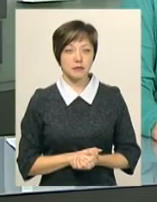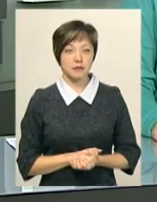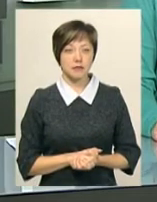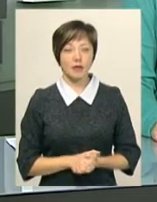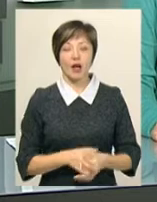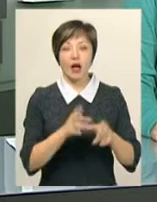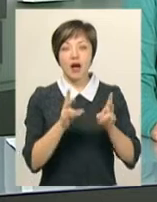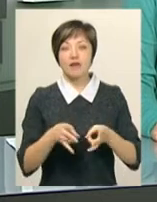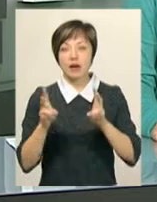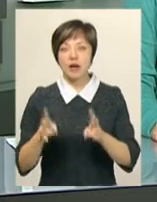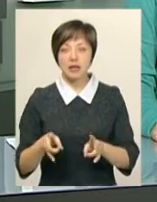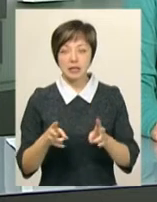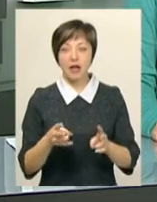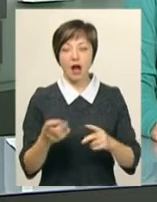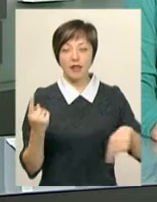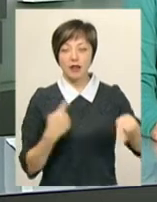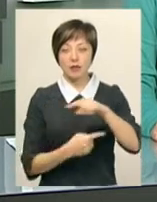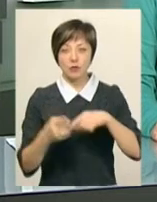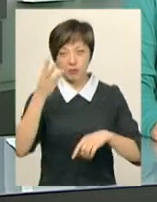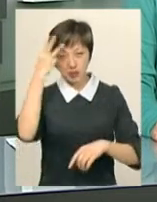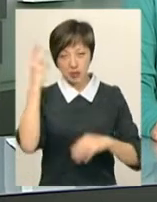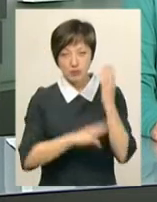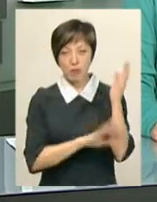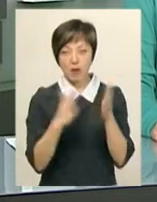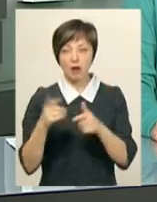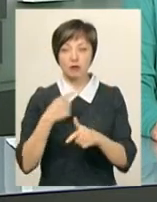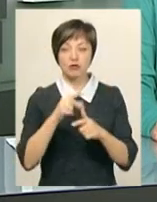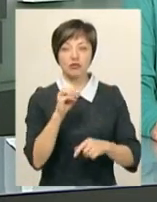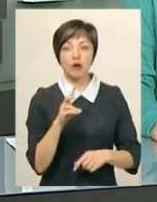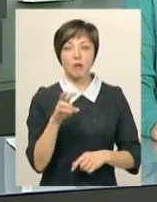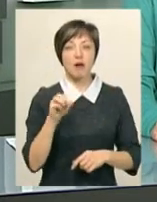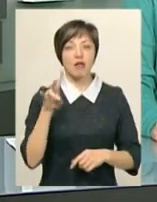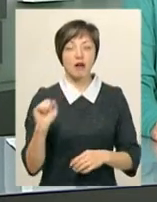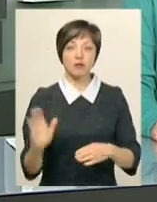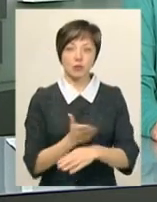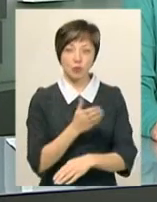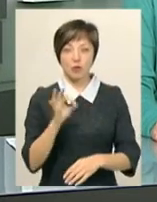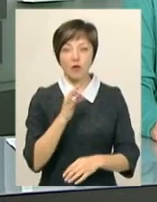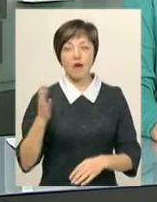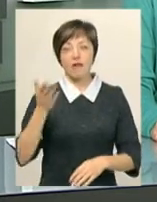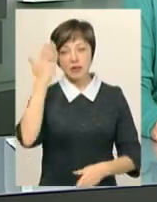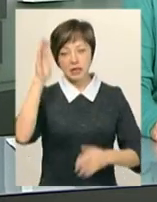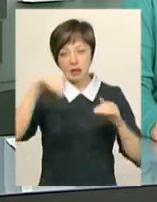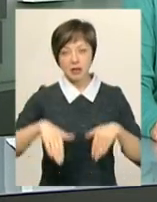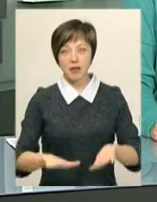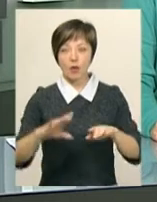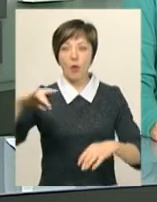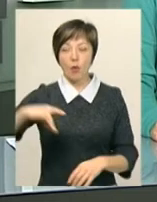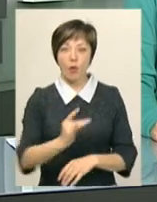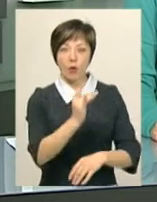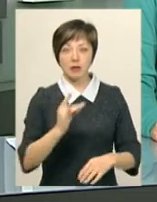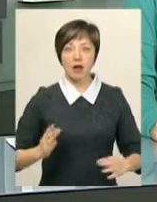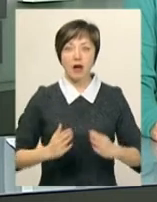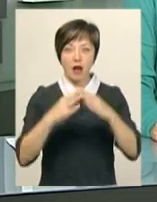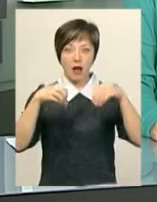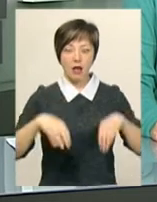Аварійні атракціони у Хмельницькому парку імені Михайла Чекмана демонтують. Йдеться про веселі гірки, човники-гойдалки, ракету та